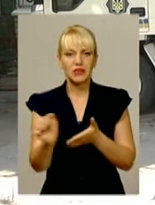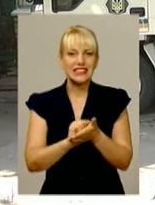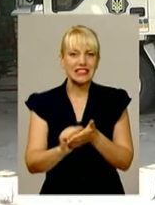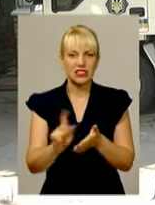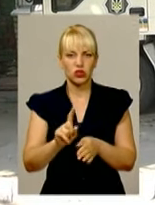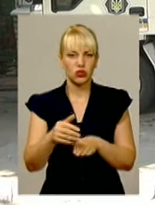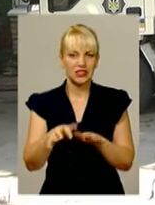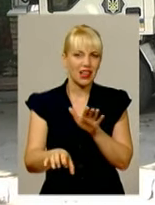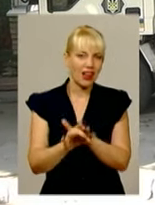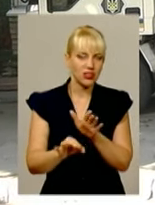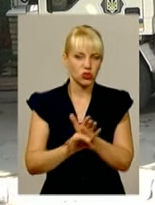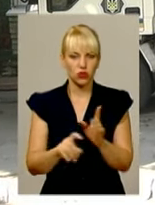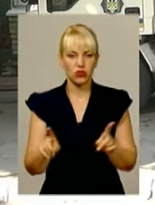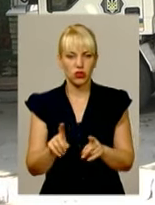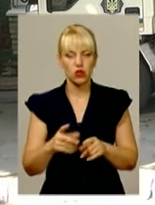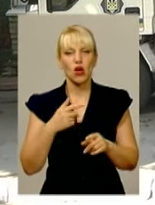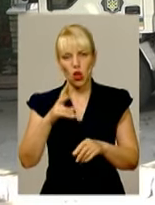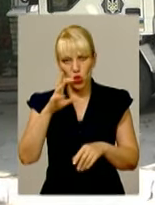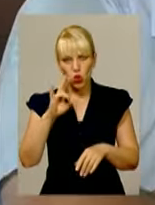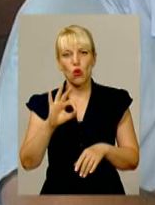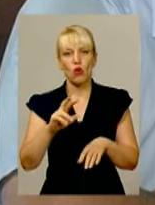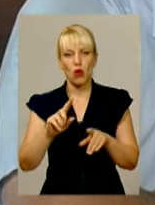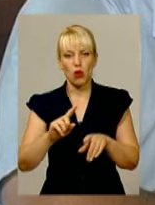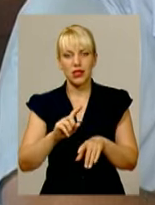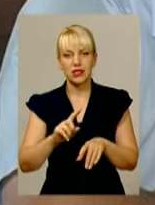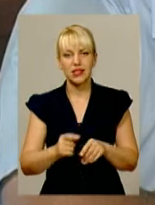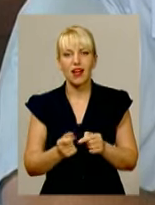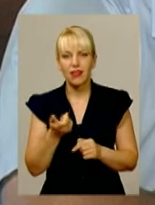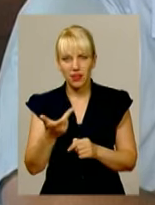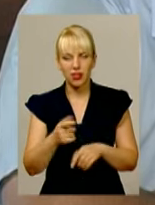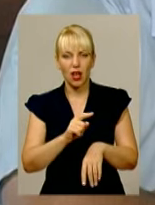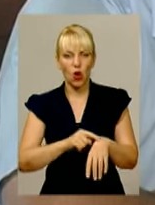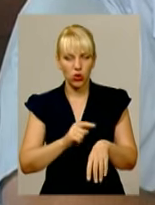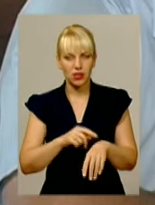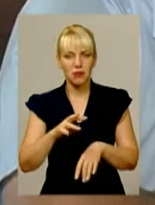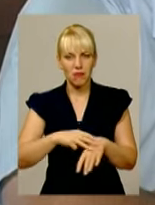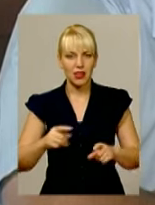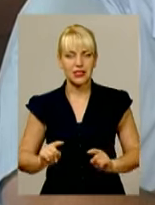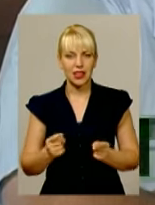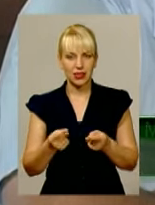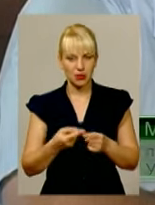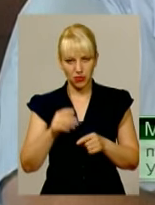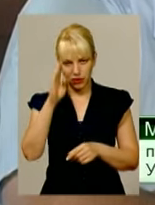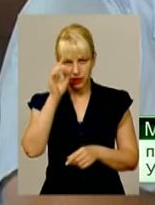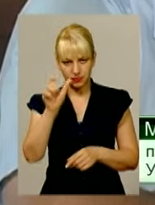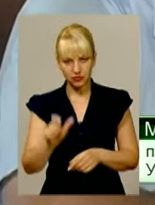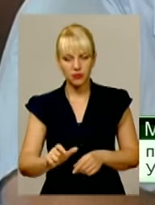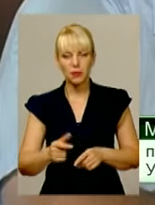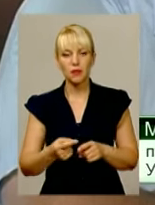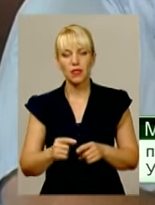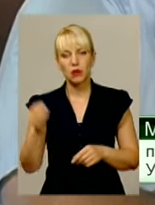за декілька годин Євгена Неймака затримує міліція. Особа, яка обгонтовно підоджується у скоєнні даних ДТП,